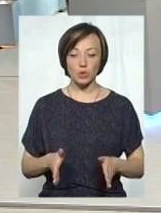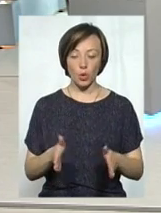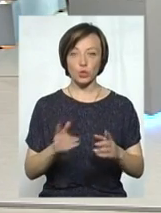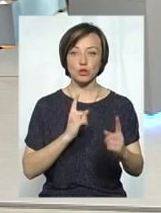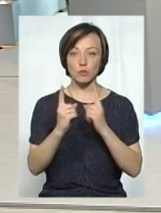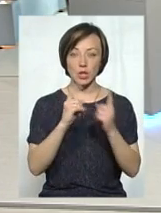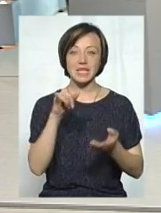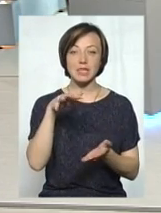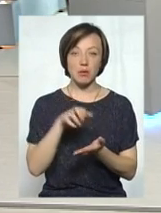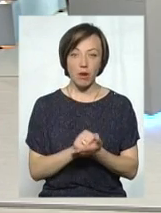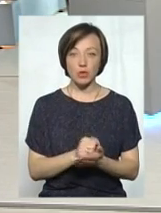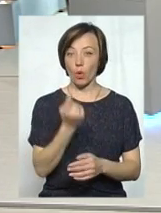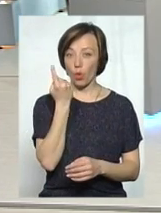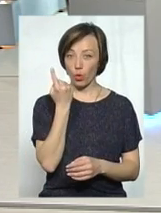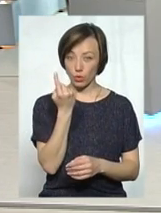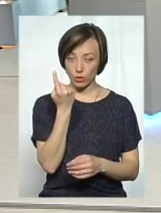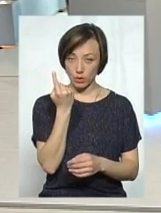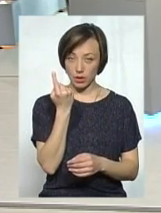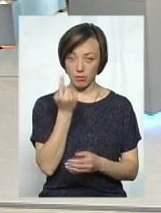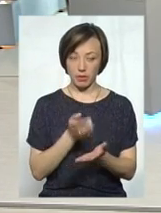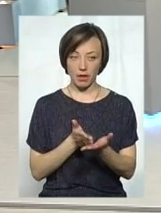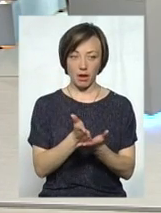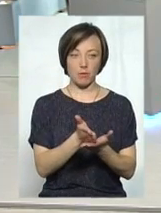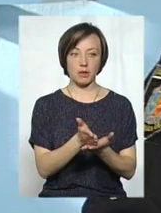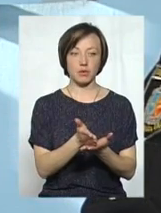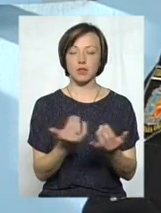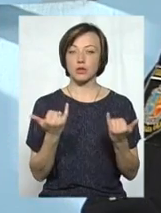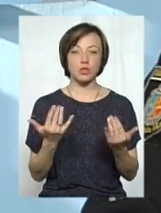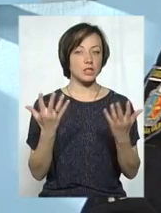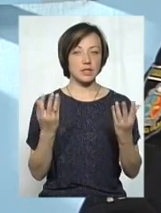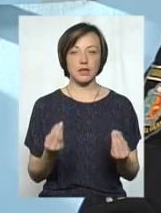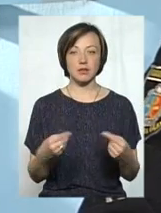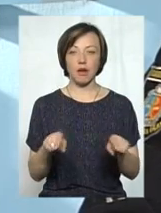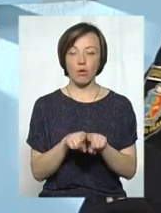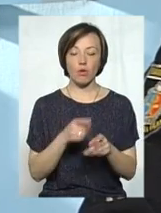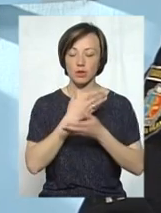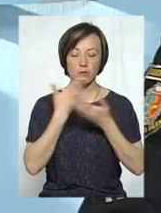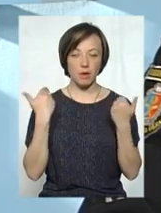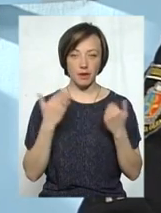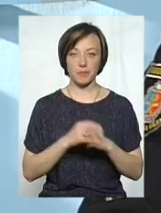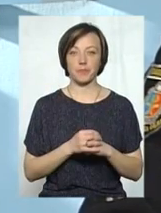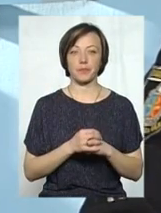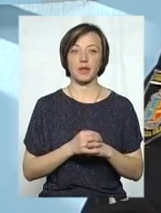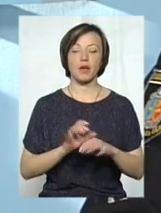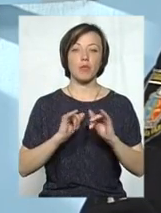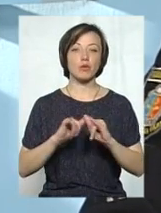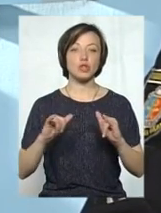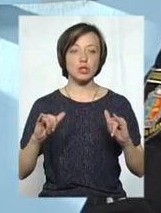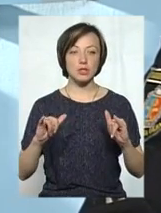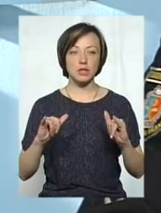і займатися одним напрямком, на сьогоднішній день такого немає. І поширено